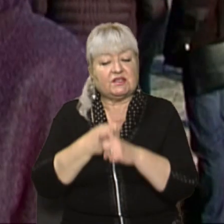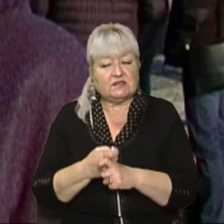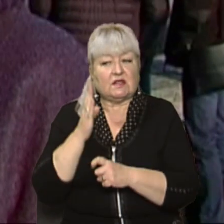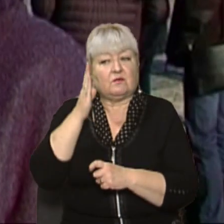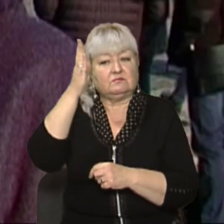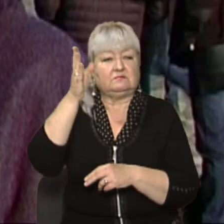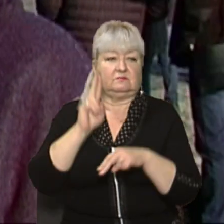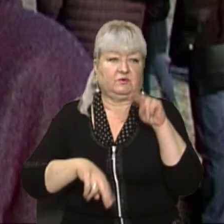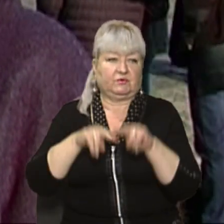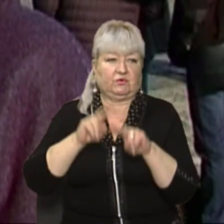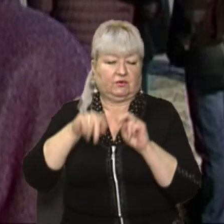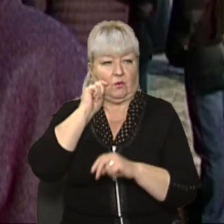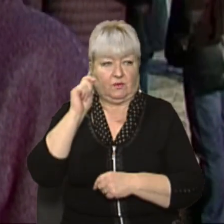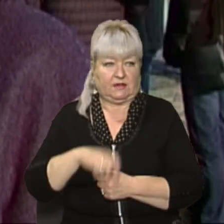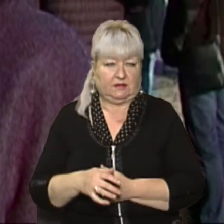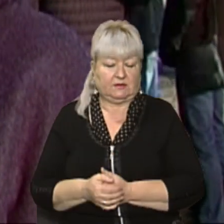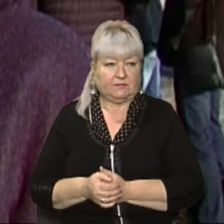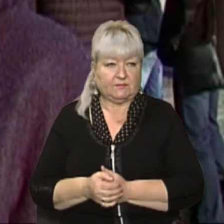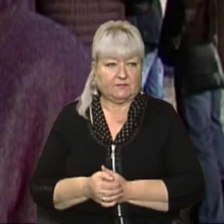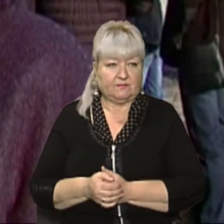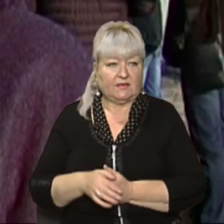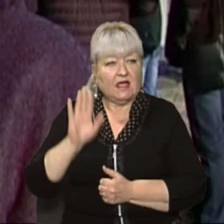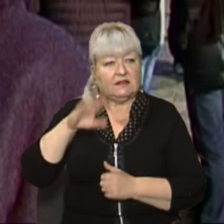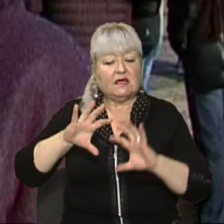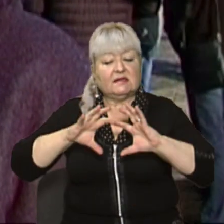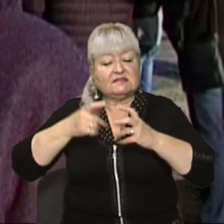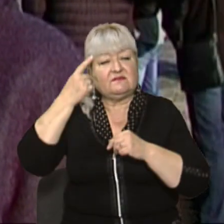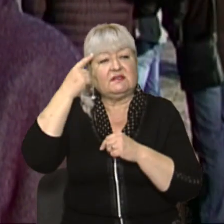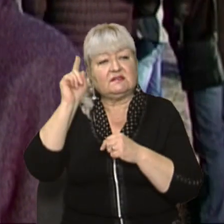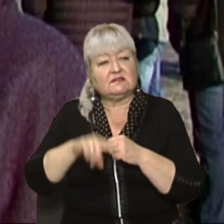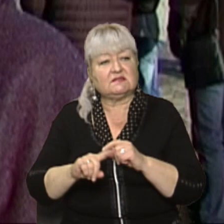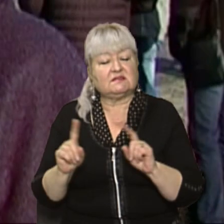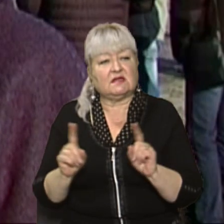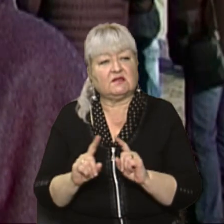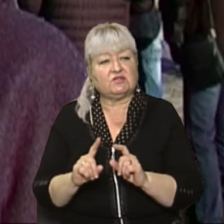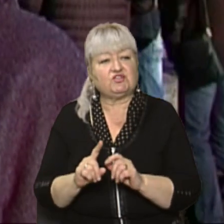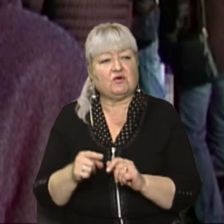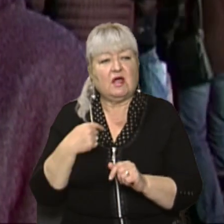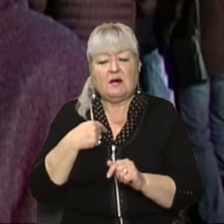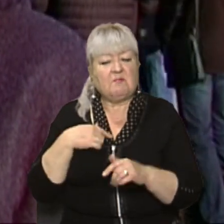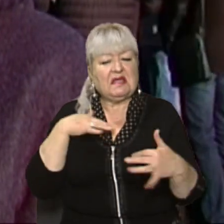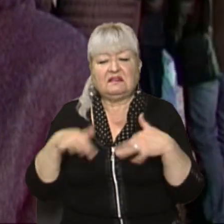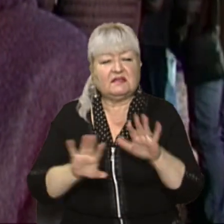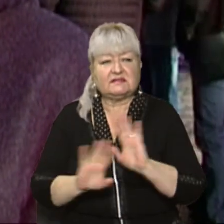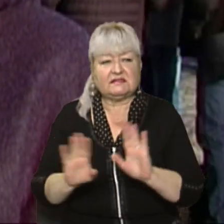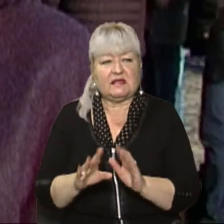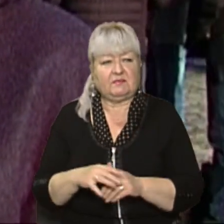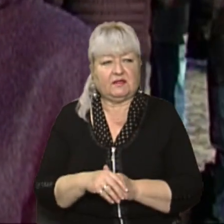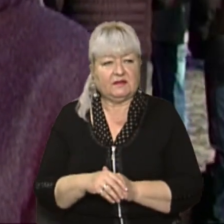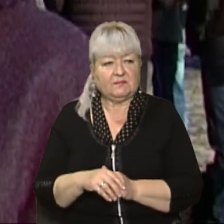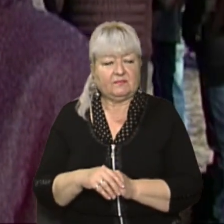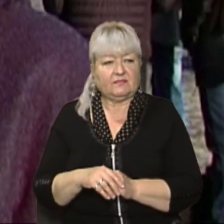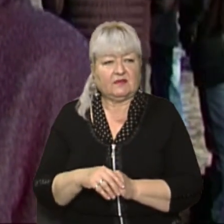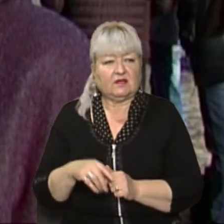побудують Україну. І хай світ знає, що ми тут небезхарбетні. Хай світ знає, що ми народ, який хоче